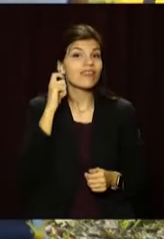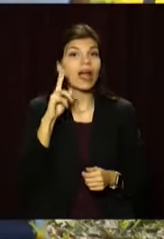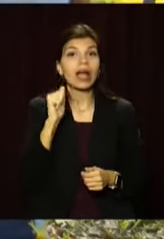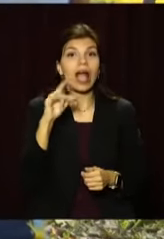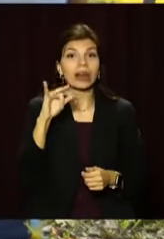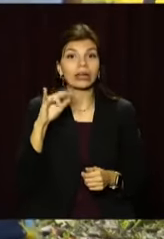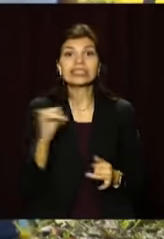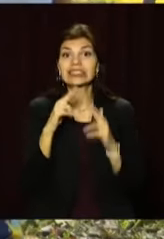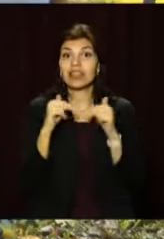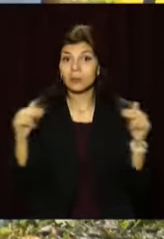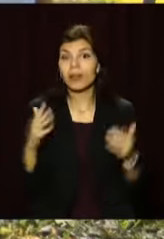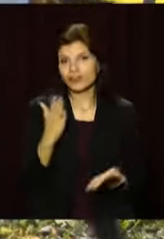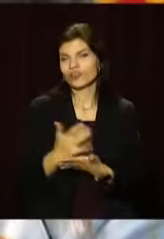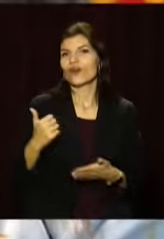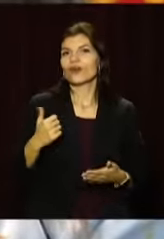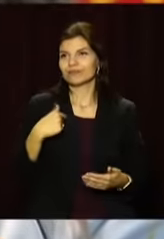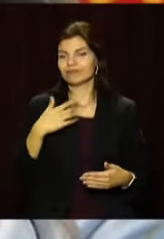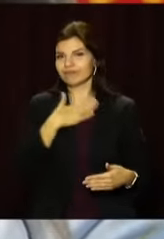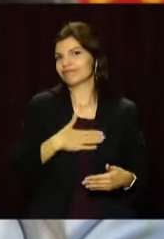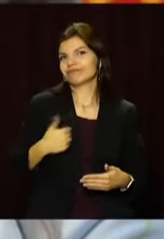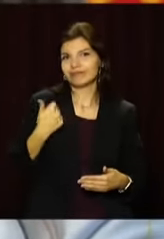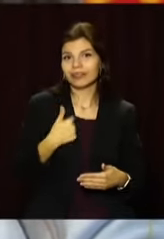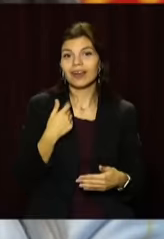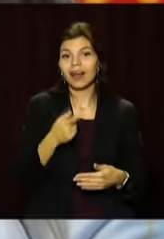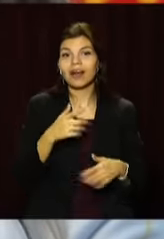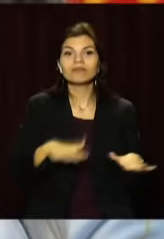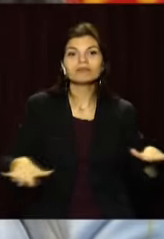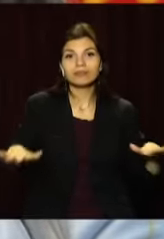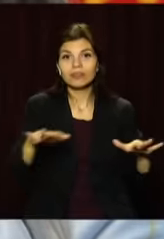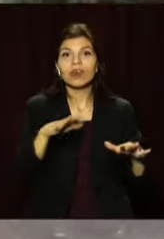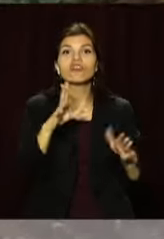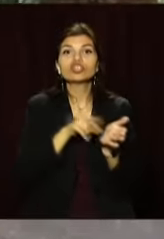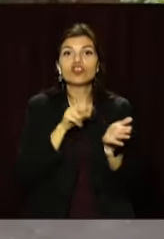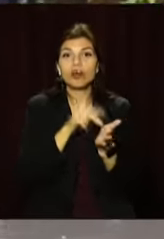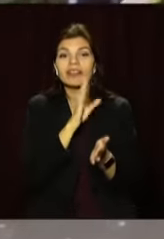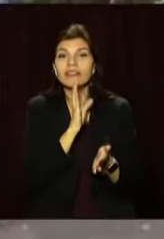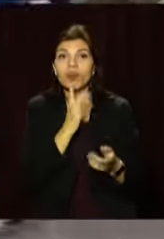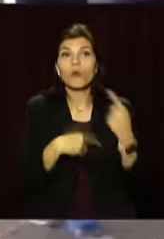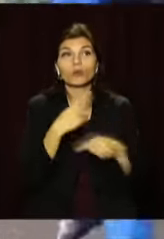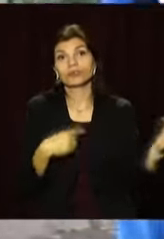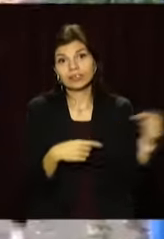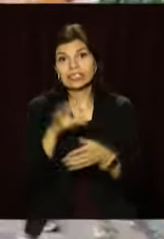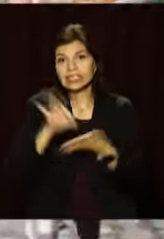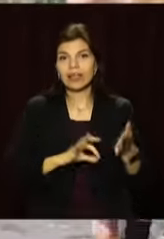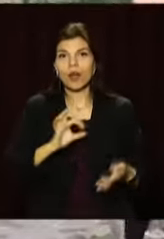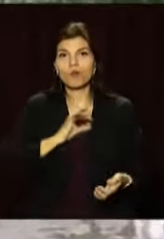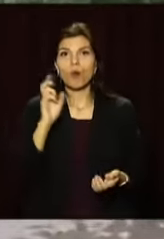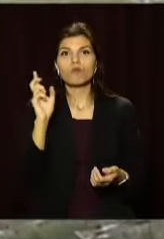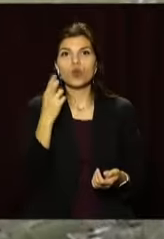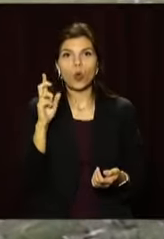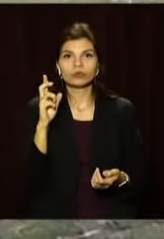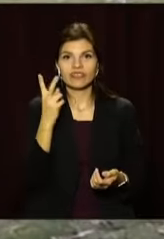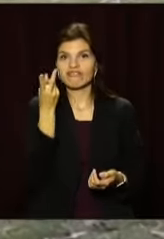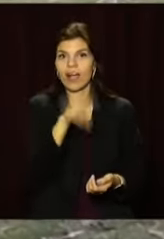Кофтуни з Дніпра є чим пишатися. Чемпіонату України зі спортивного орієнтування у Черкасах дівчина повернулася одразу з двома бронзовими